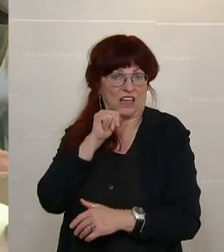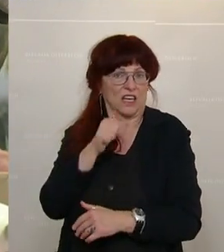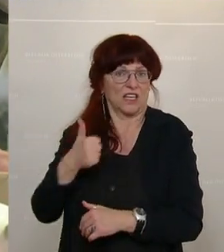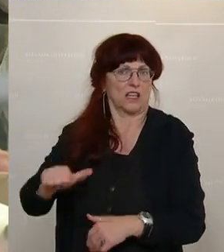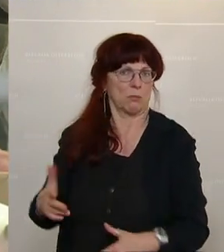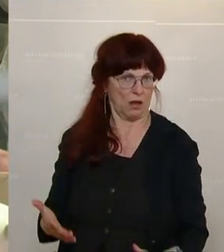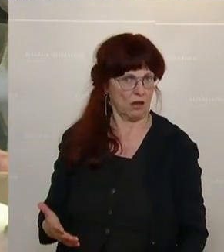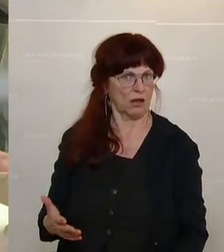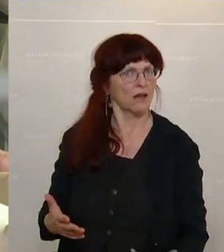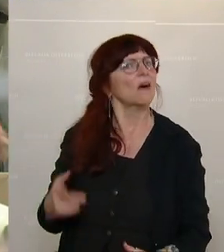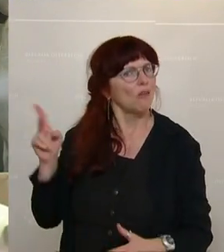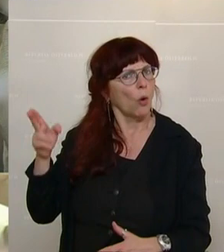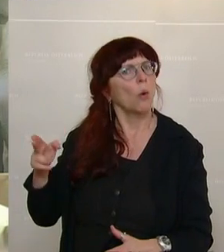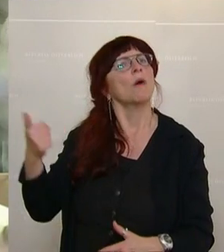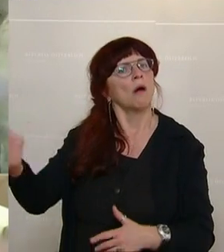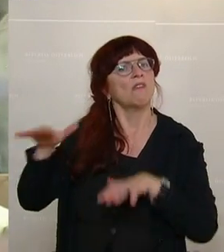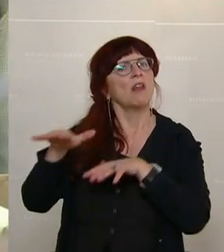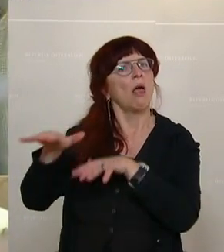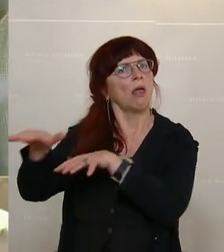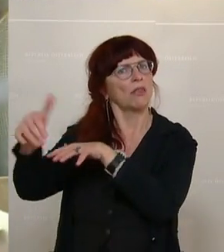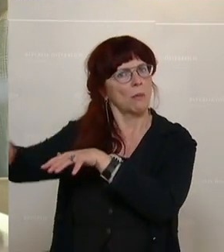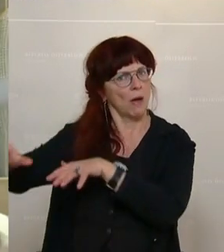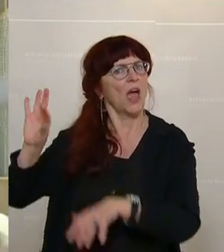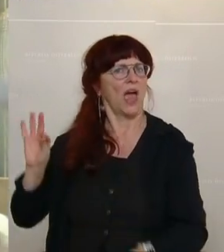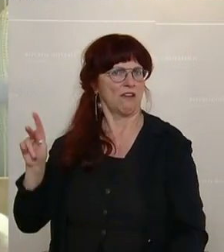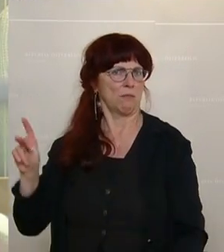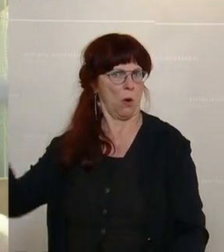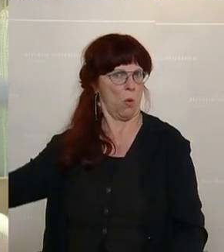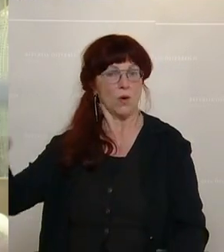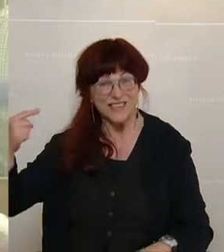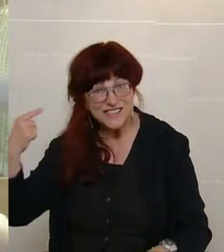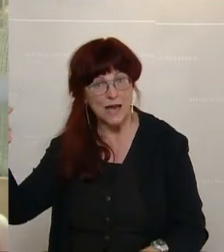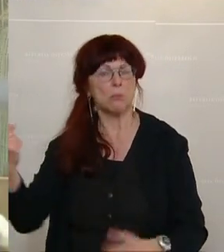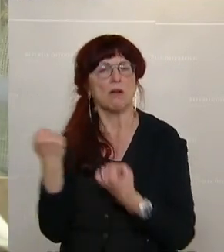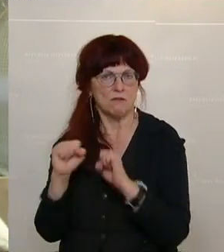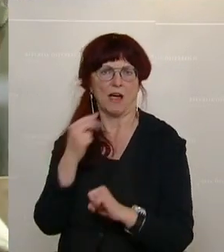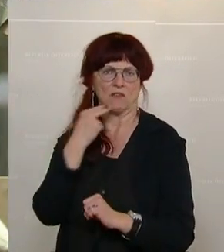unbeteiligt sind, sondern freiwillig dort auftauchen und genauso diese Regelungen nicht einhalten.